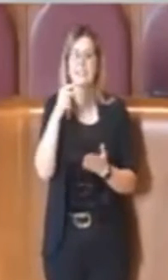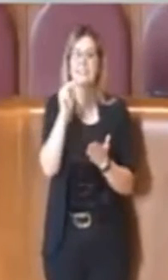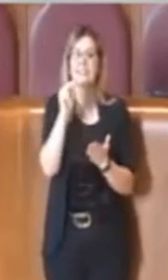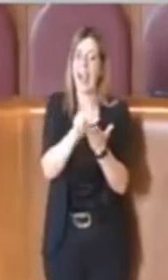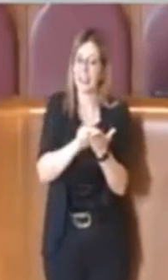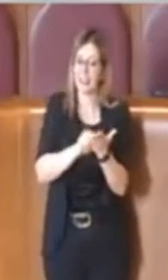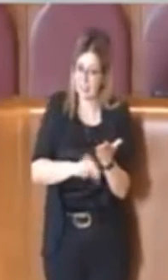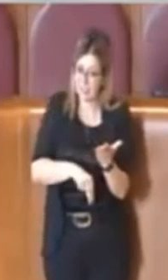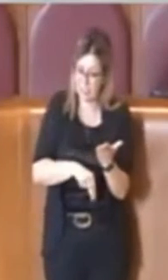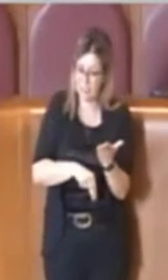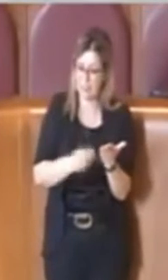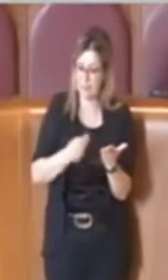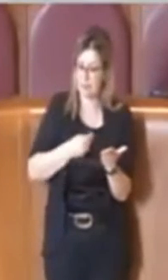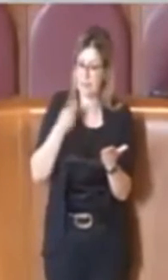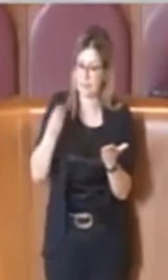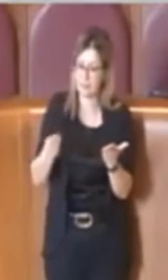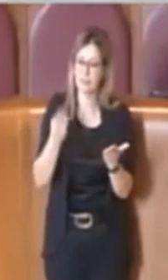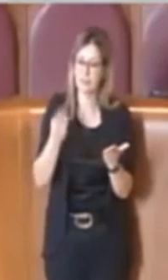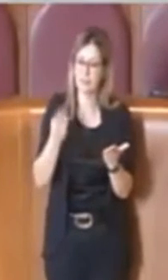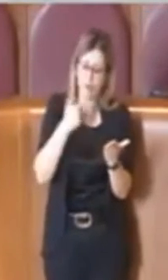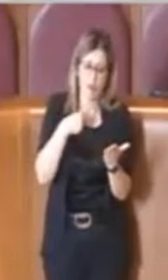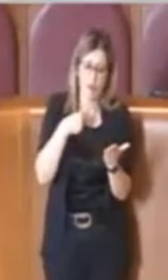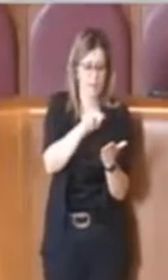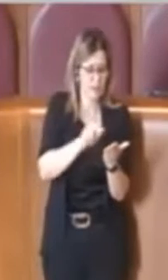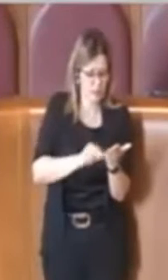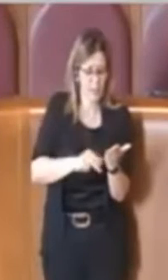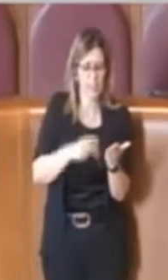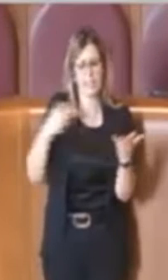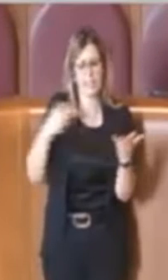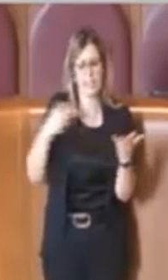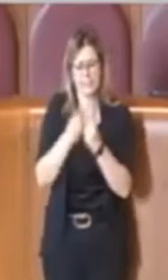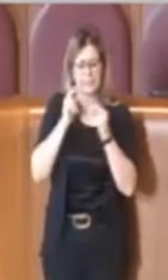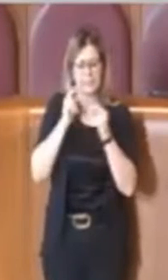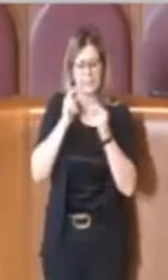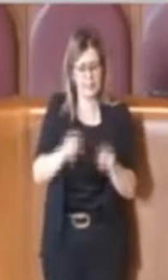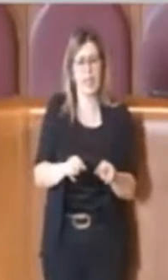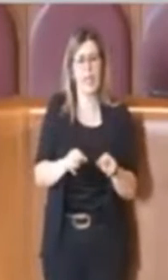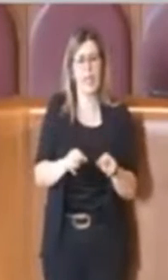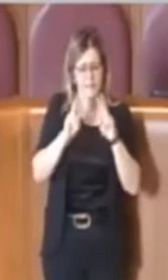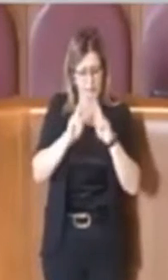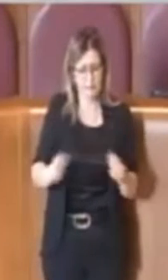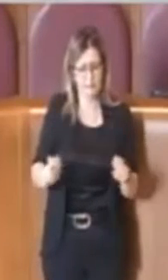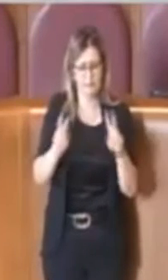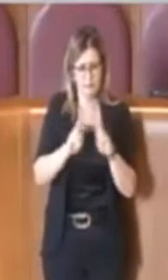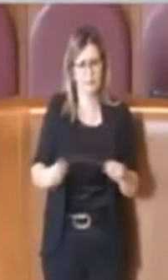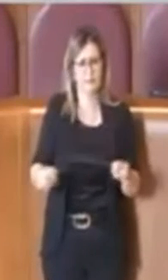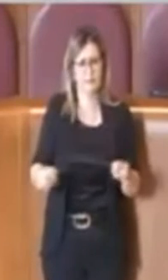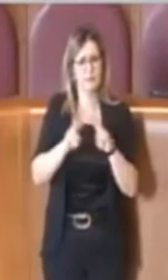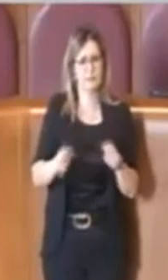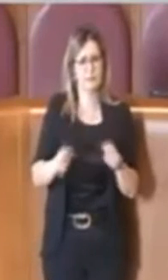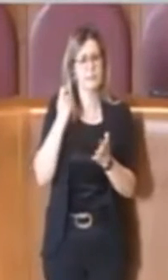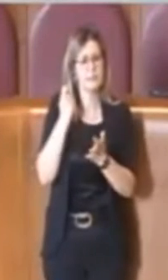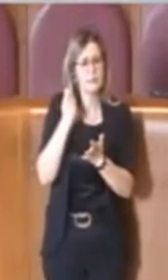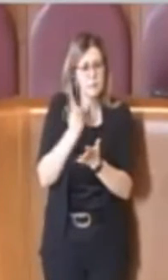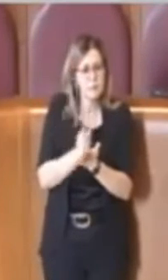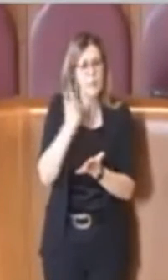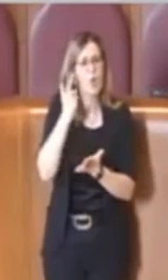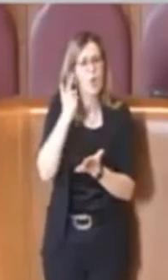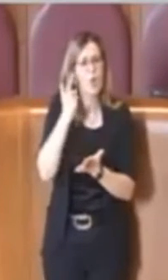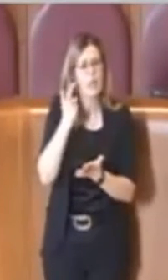volevo un po' analizzare insieme, perché è importante capire proprio da